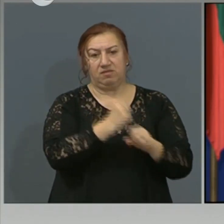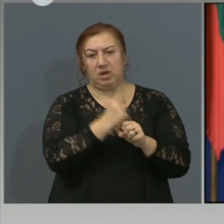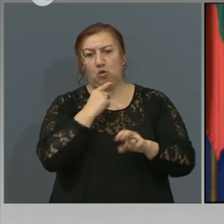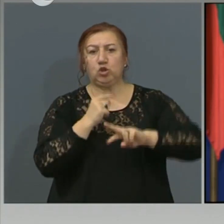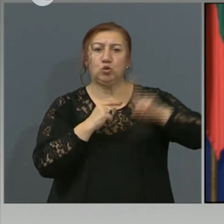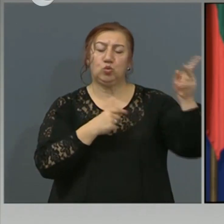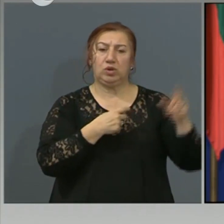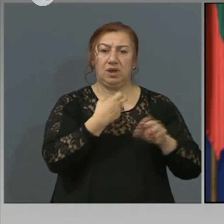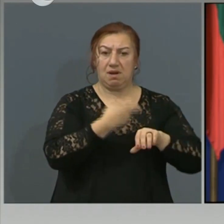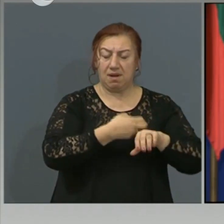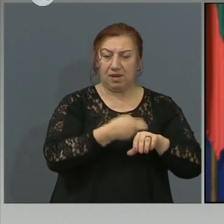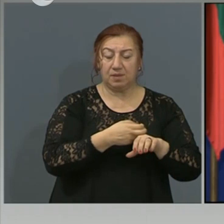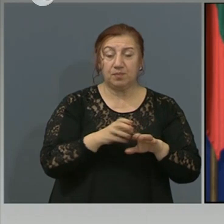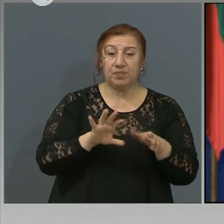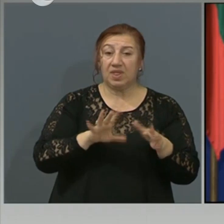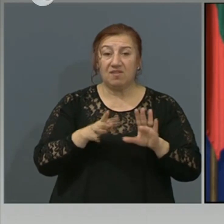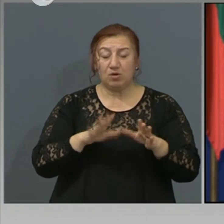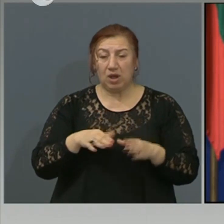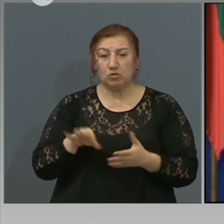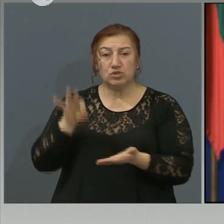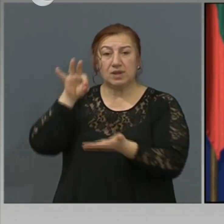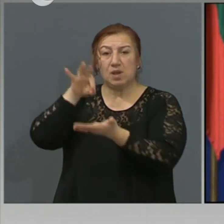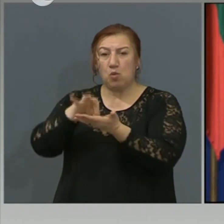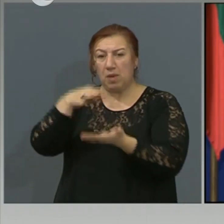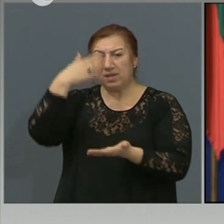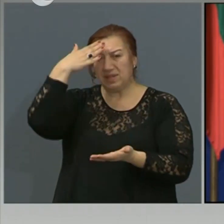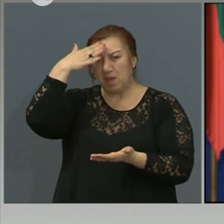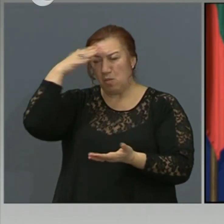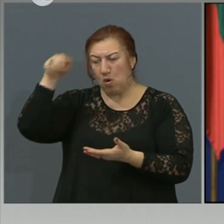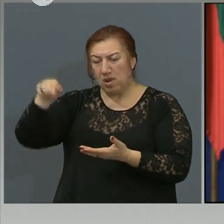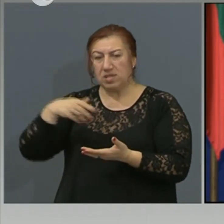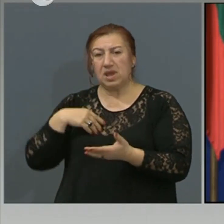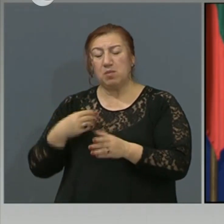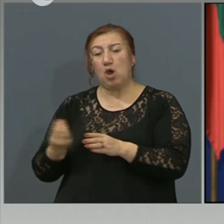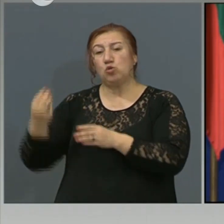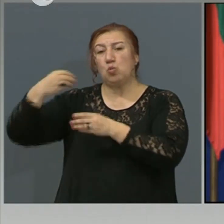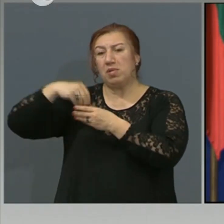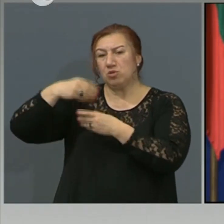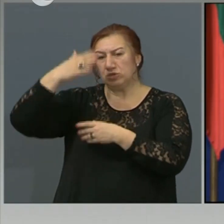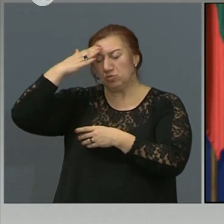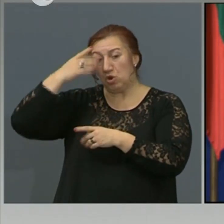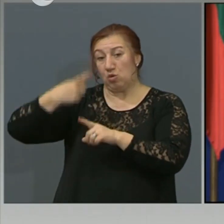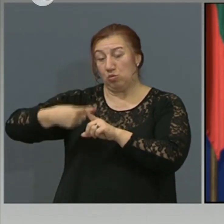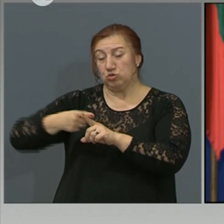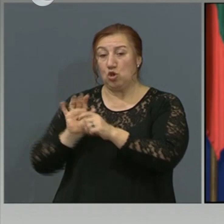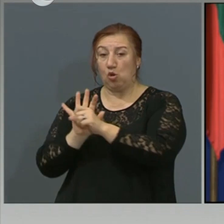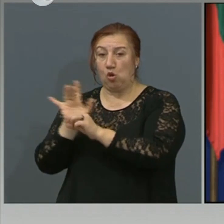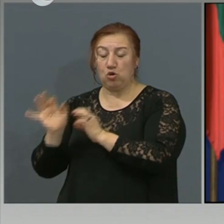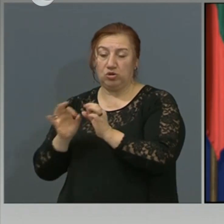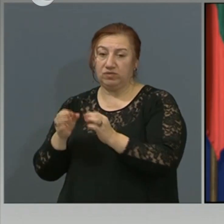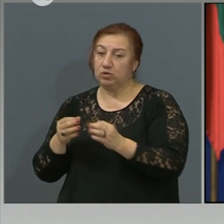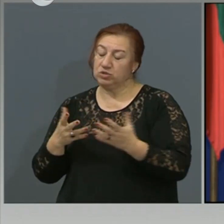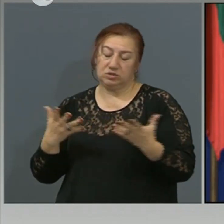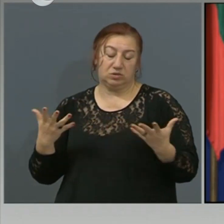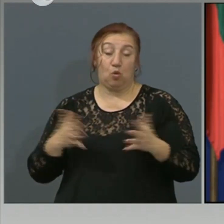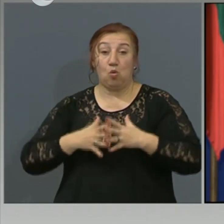Бероятността да попадне болен с друго заболяване и да е инфектиран с коронавирус е голяма.